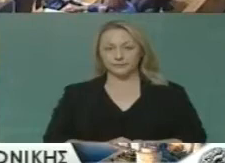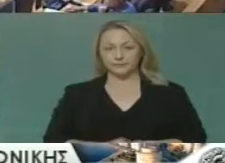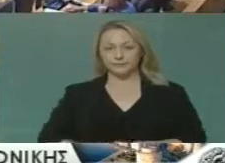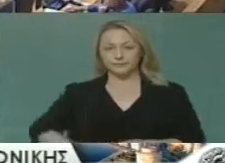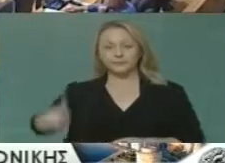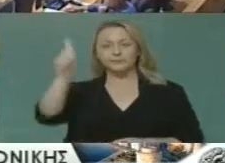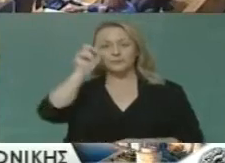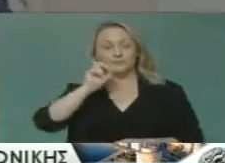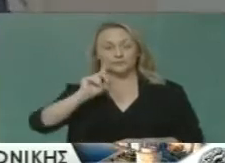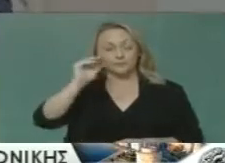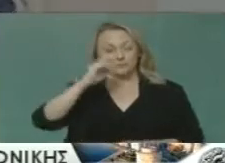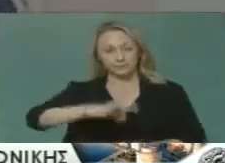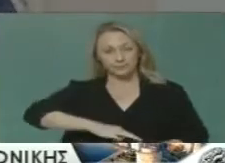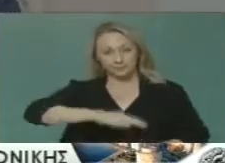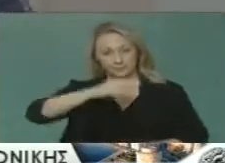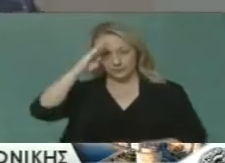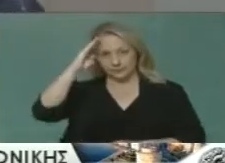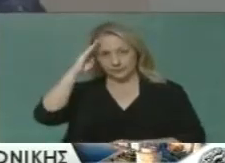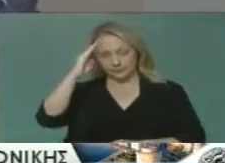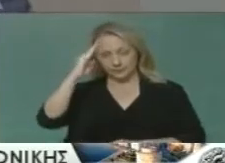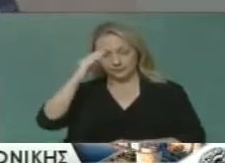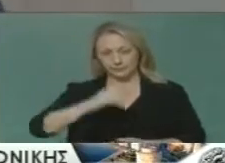Κυρίες και κύριοι, καλησπέρα σας.